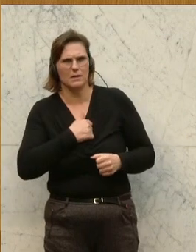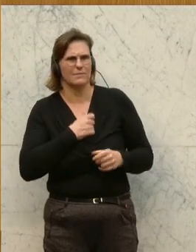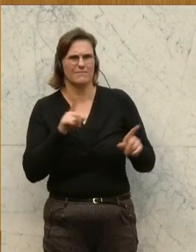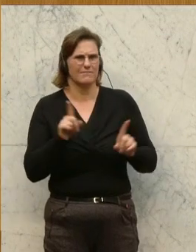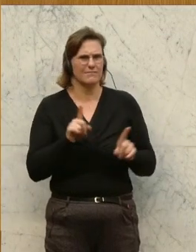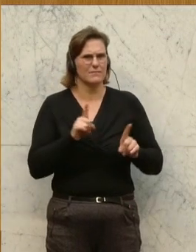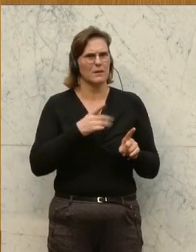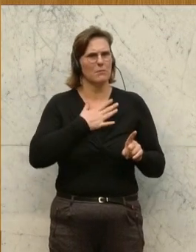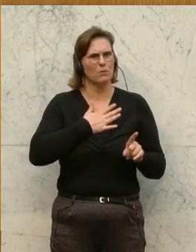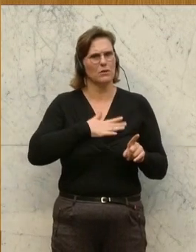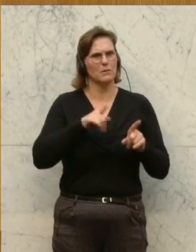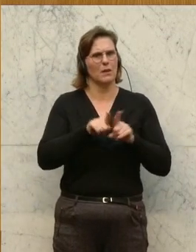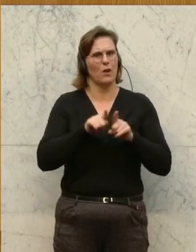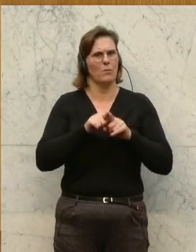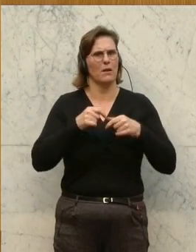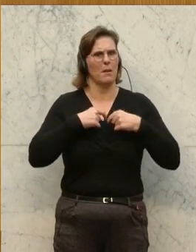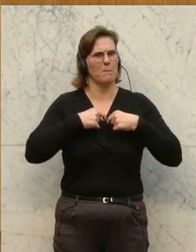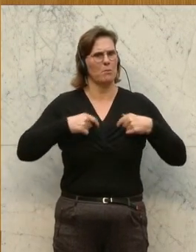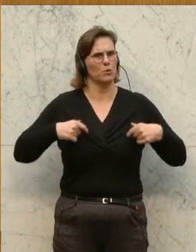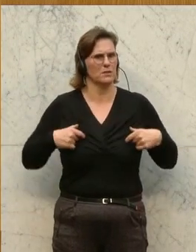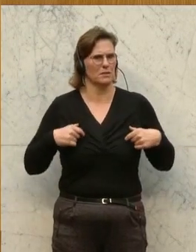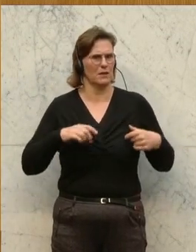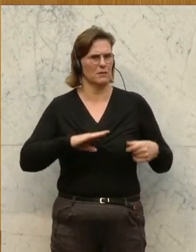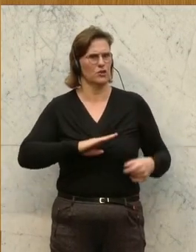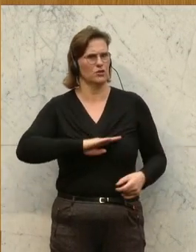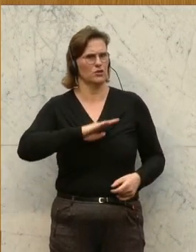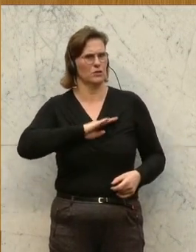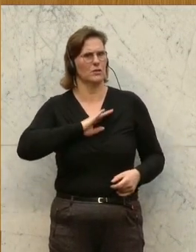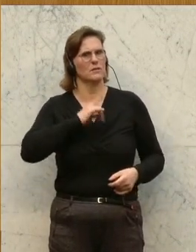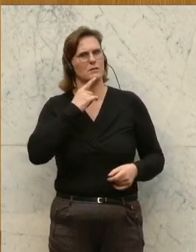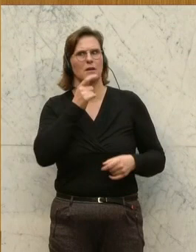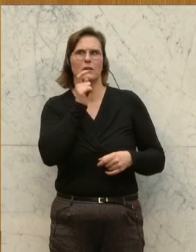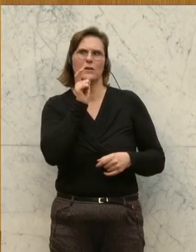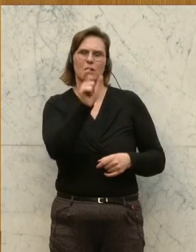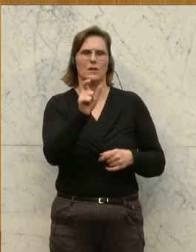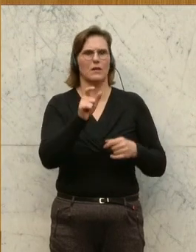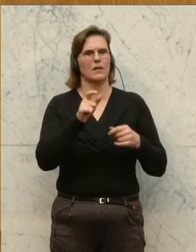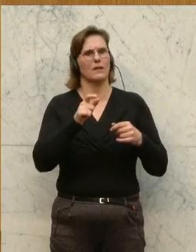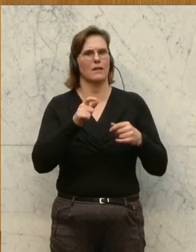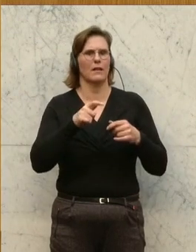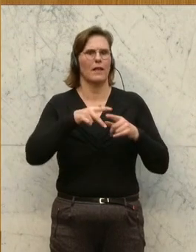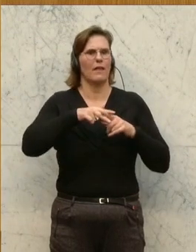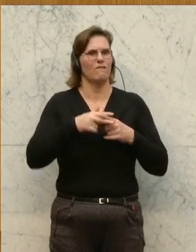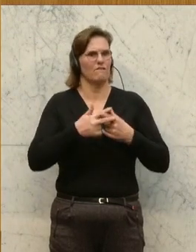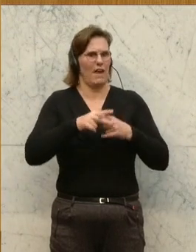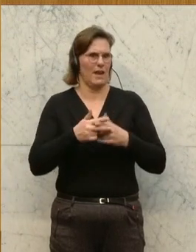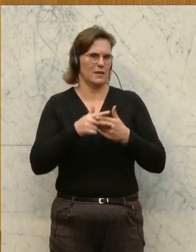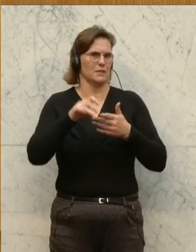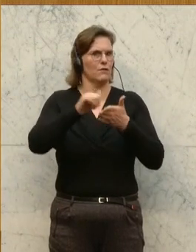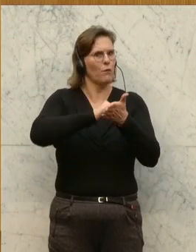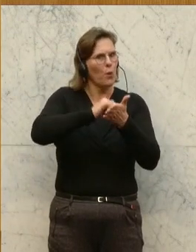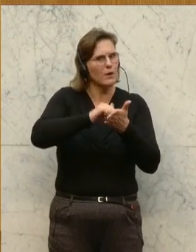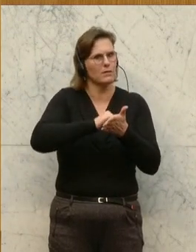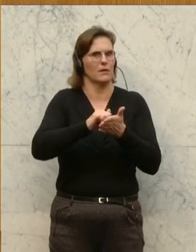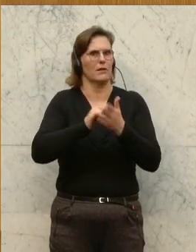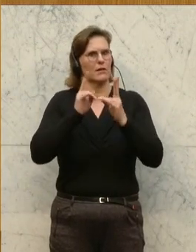protestantische Ethik zurückkommen. Und da gibt es den Ausdruck der Werksfreude, dass Arbeit nämlich auch Freude